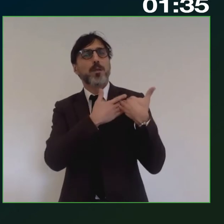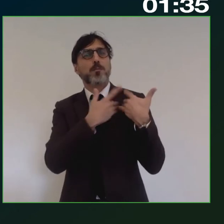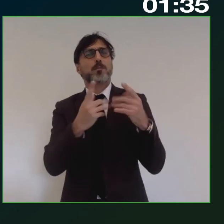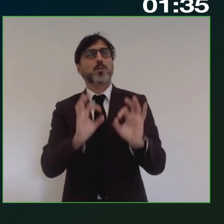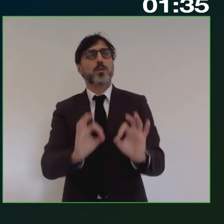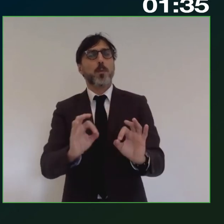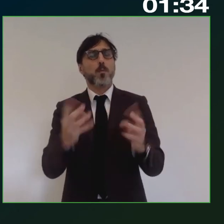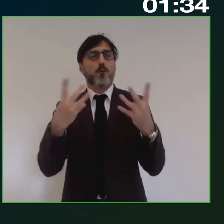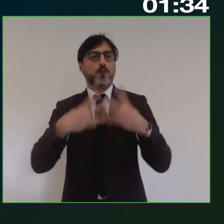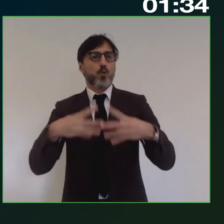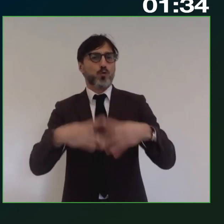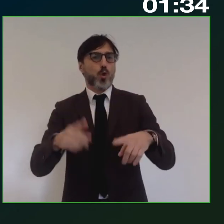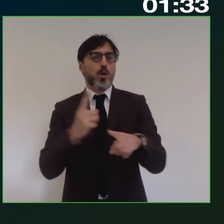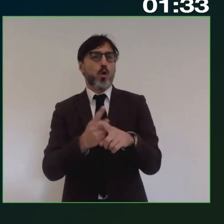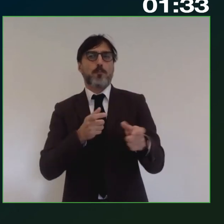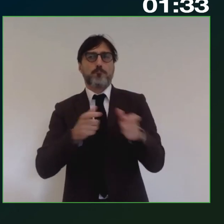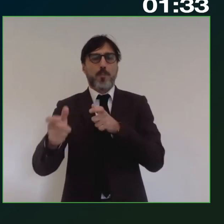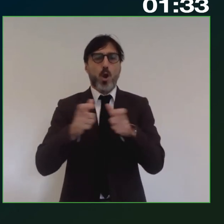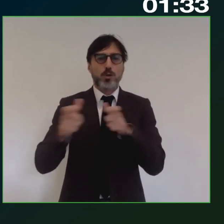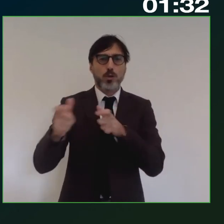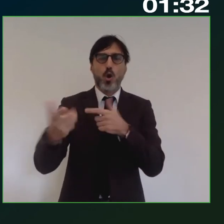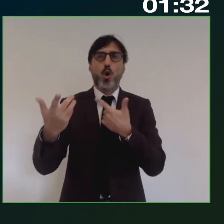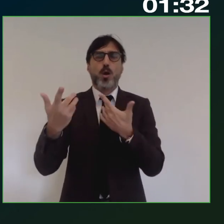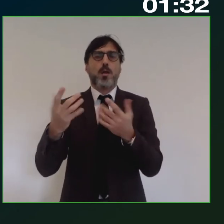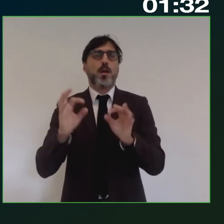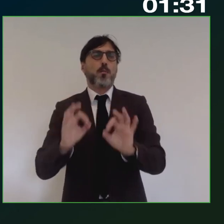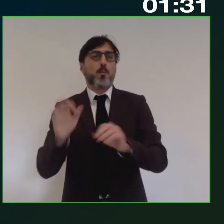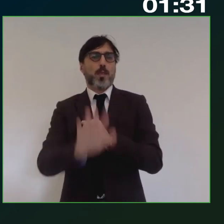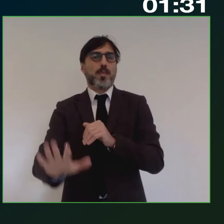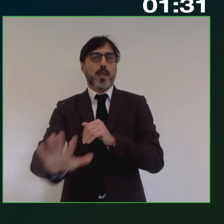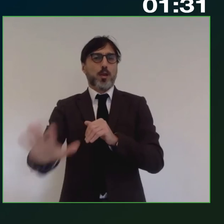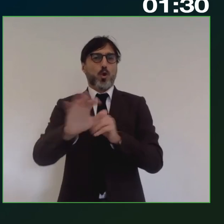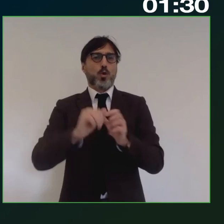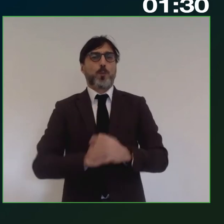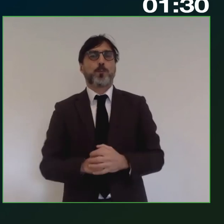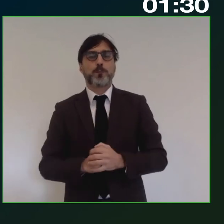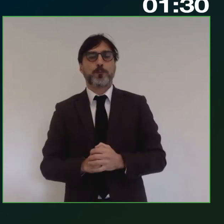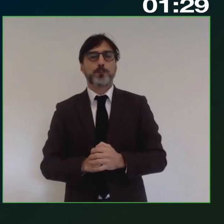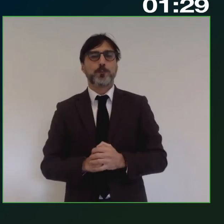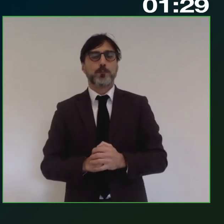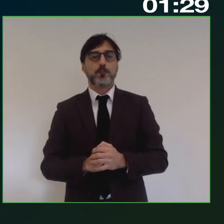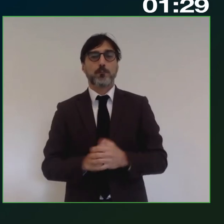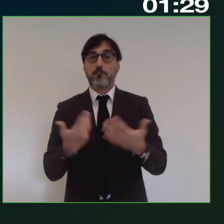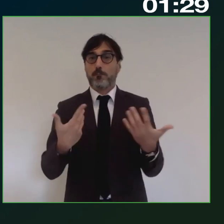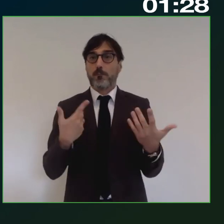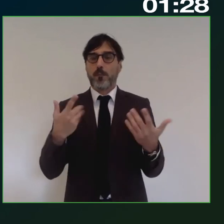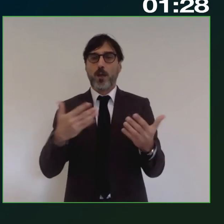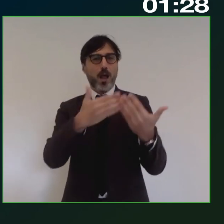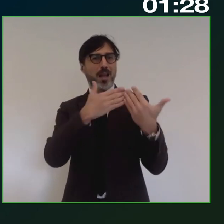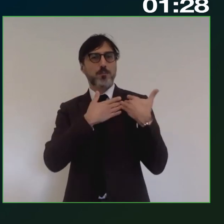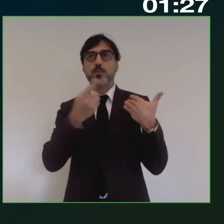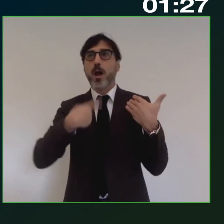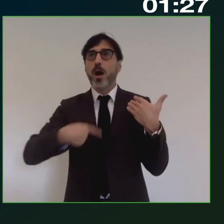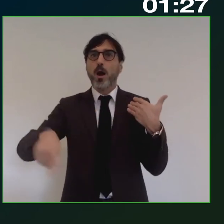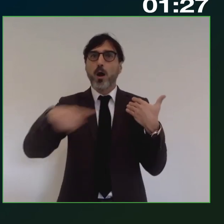funzione di negoziazione di contrattazione nei territori e noi dalla nostra responsabilità non ci